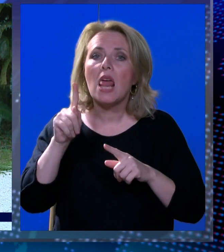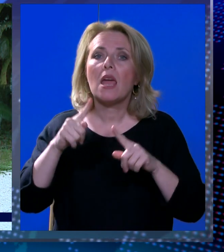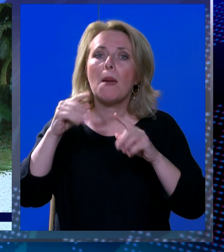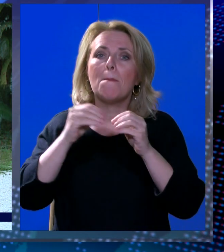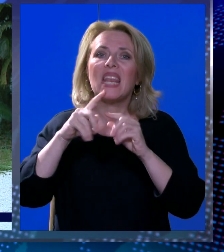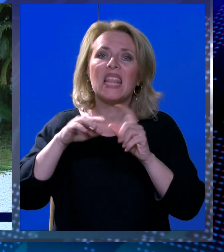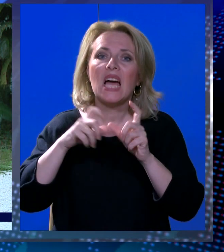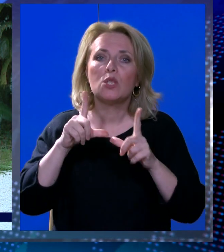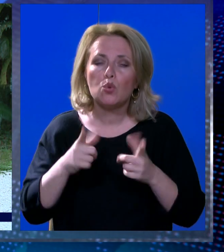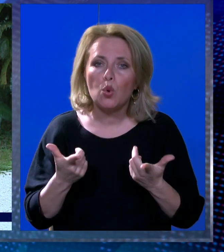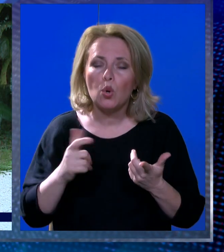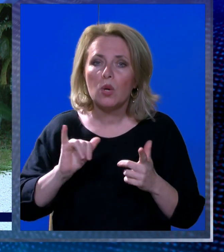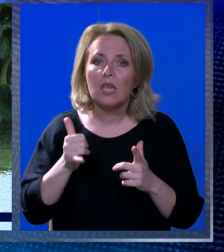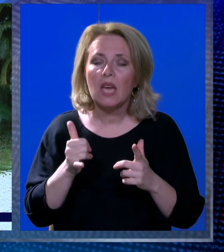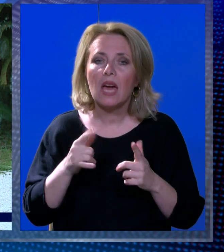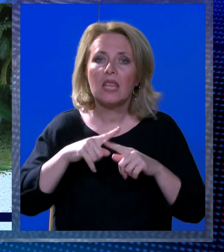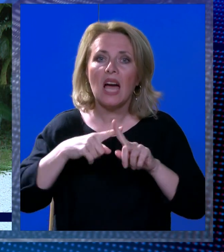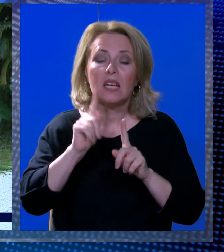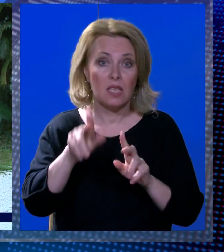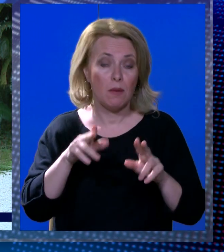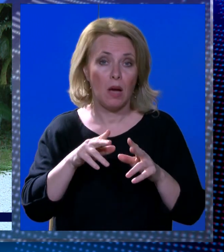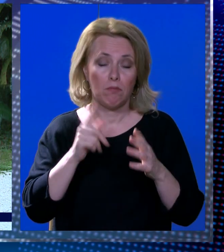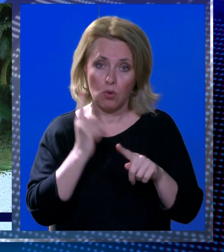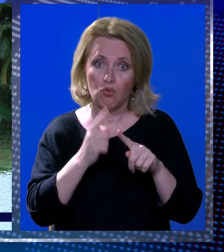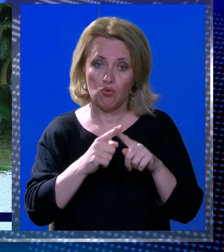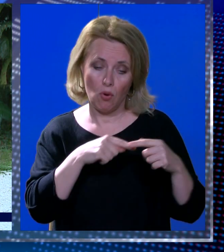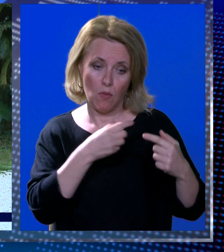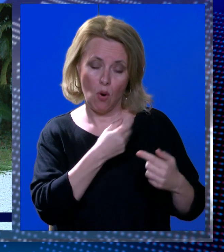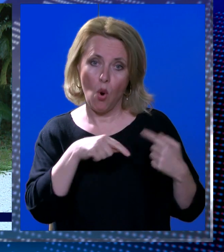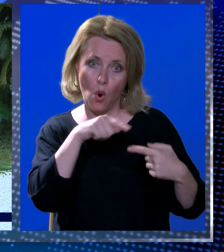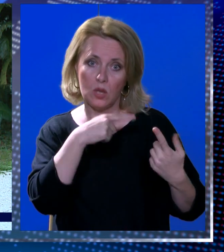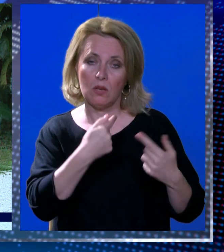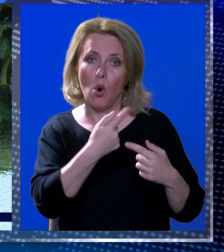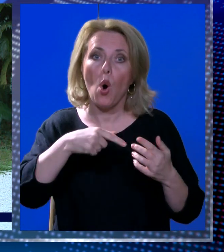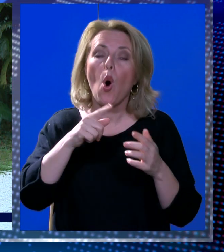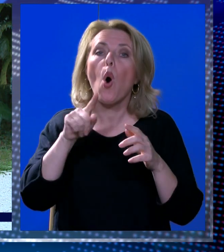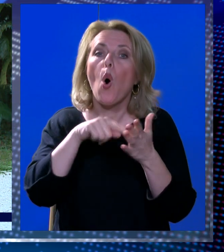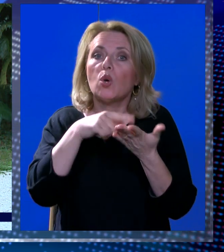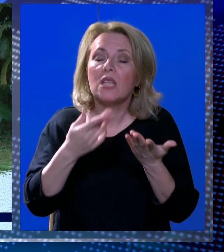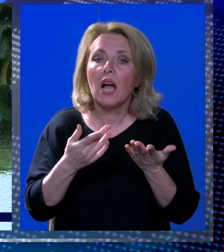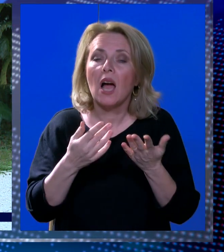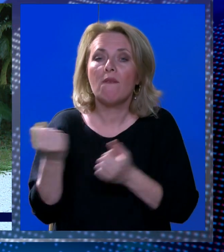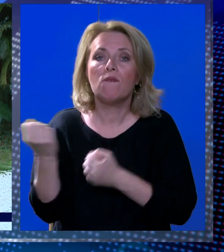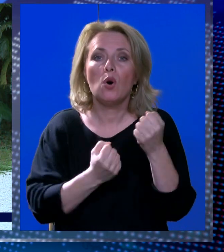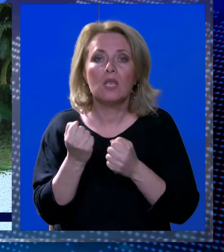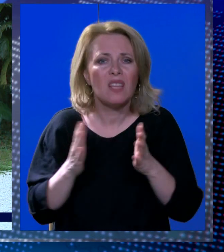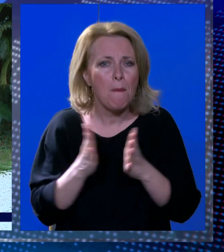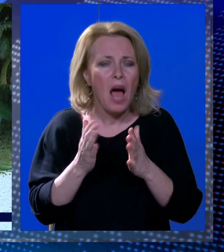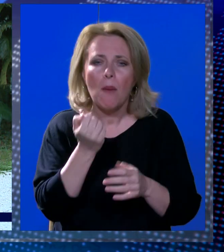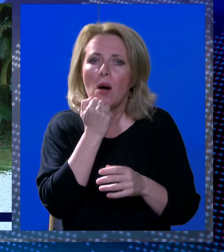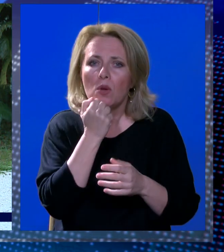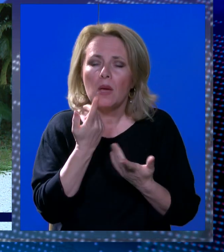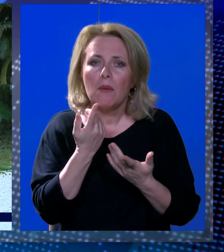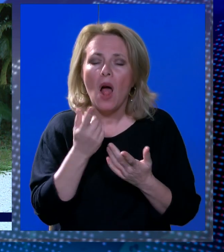samo po sebi jer imaju taksi oznaku, prevozi se znači s malim osobnim automobilima, eventualnom kombijem, a